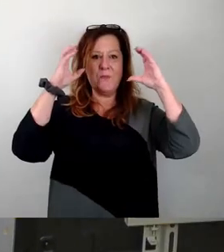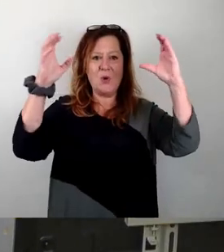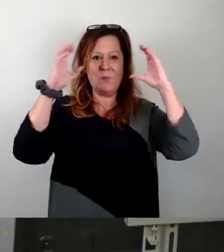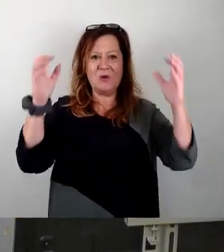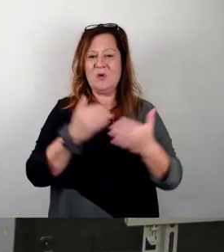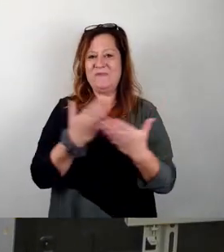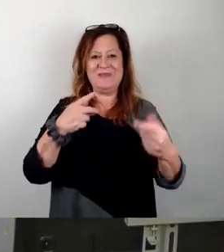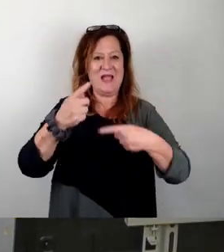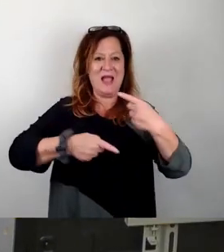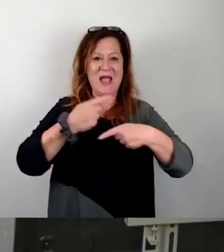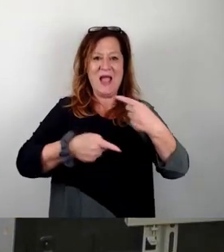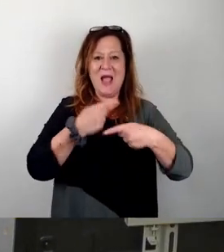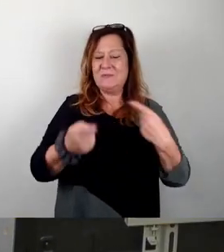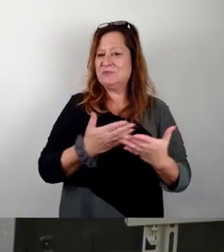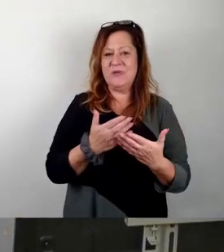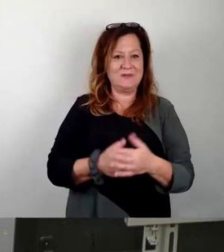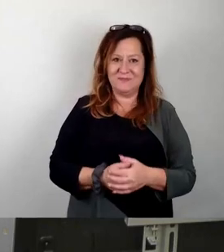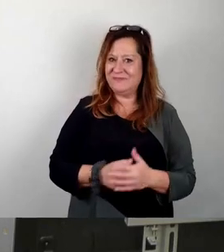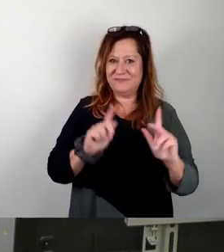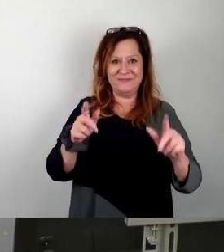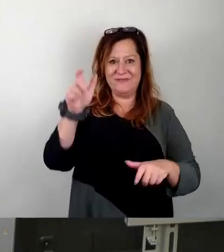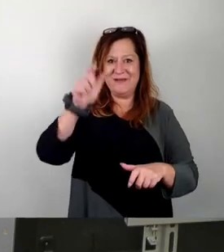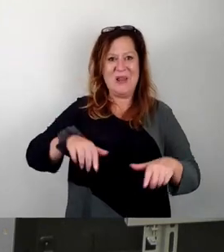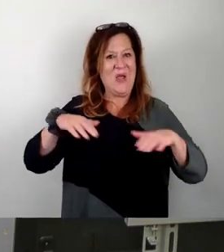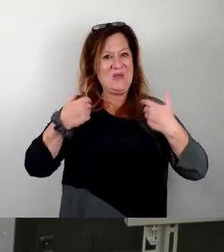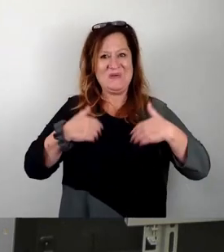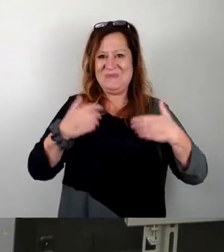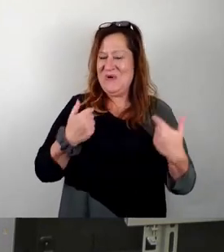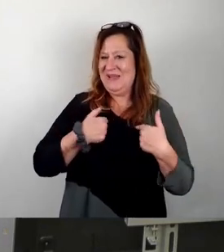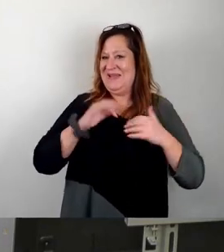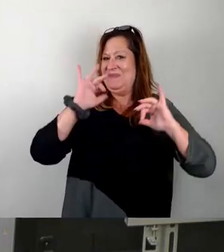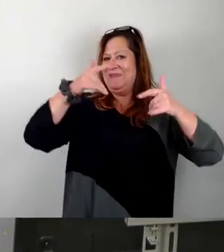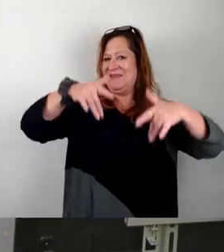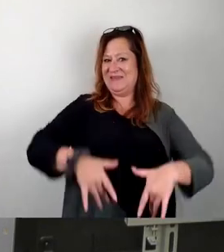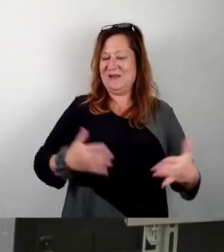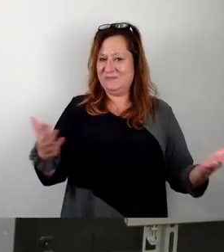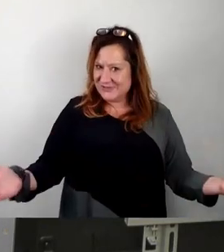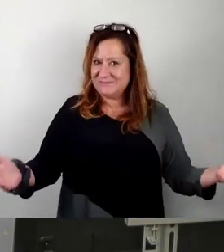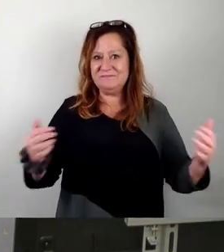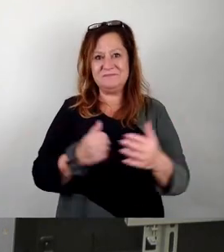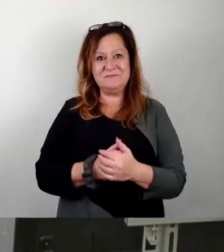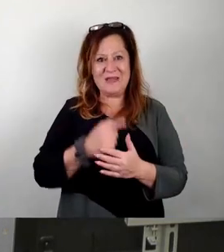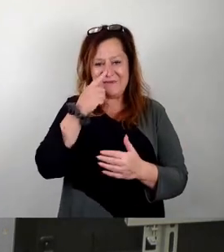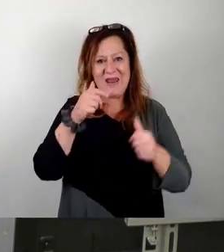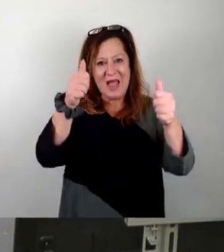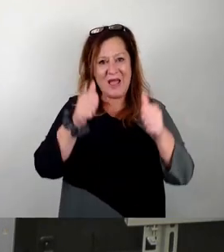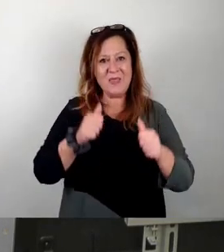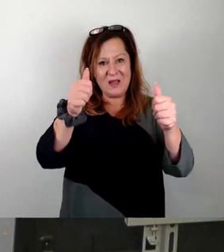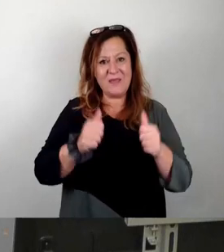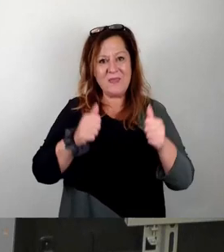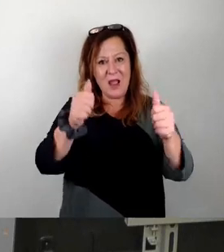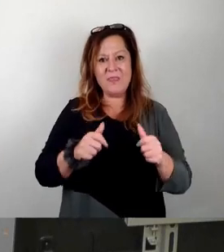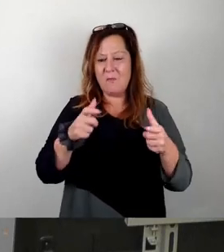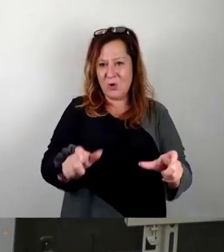weil Sie sehen es ja in Teilhaufschnitten. Die Leute freuen sich, dass ich schon wieder hier vorne stehe. Ja, das kommt davon, wenn man immer die Anträge blockiert und dann alles aufläuft von der